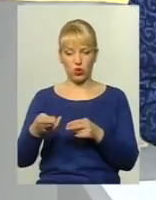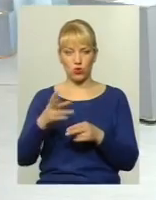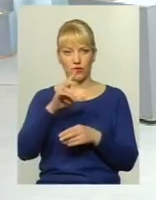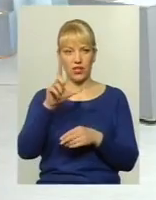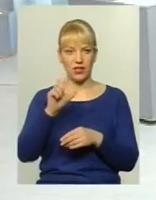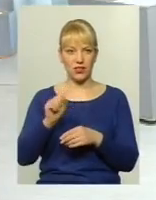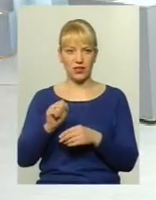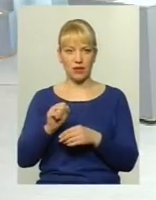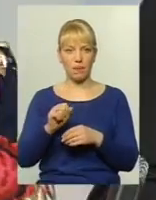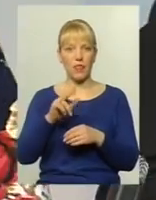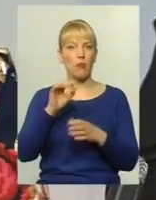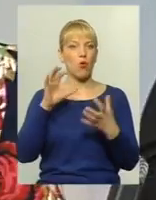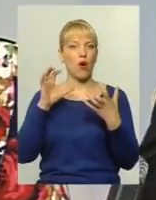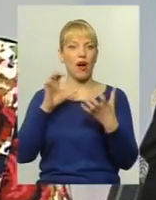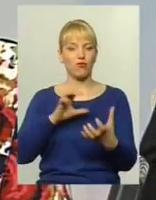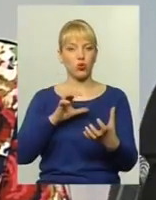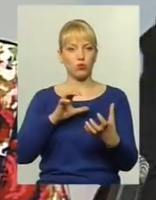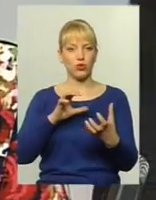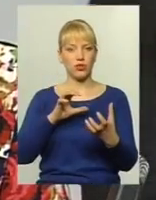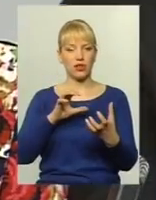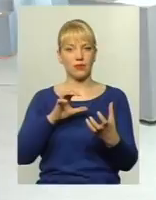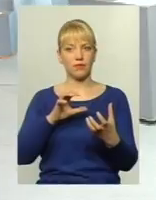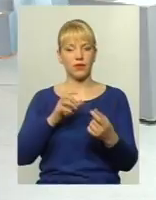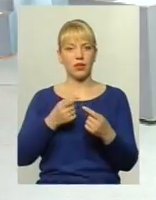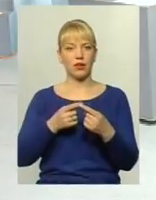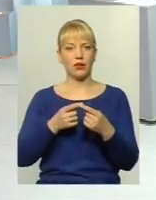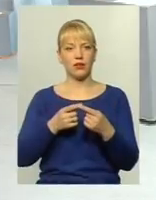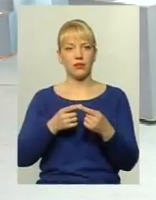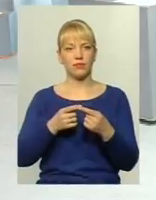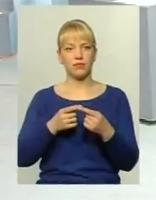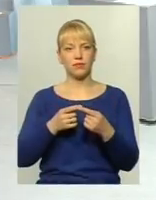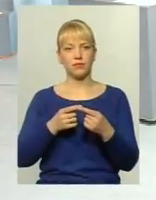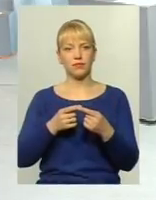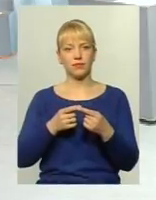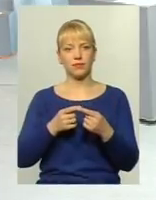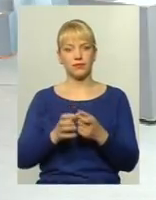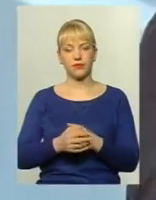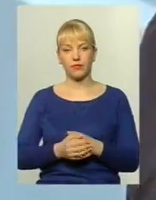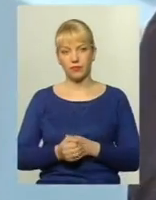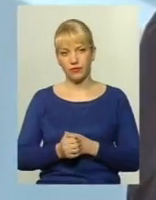Чи ні? По автобусних перевезеннях... Ну, при чому це підприємство відшкодування... По автобусних